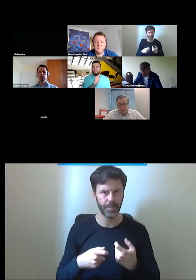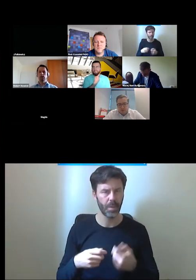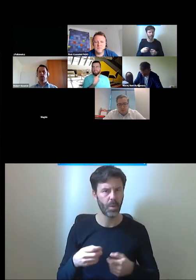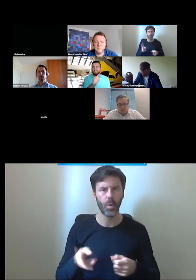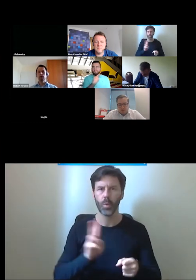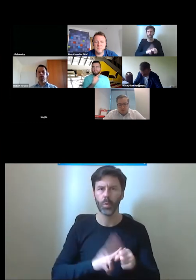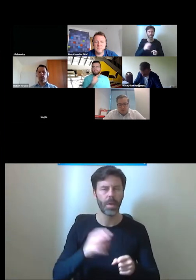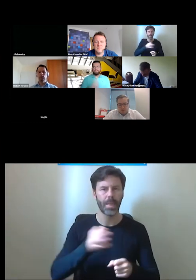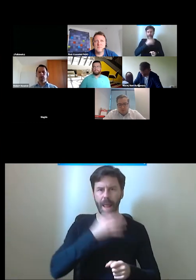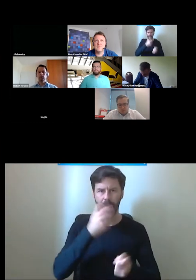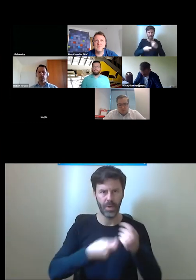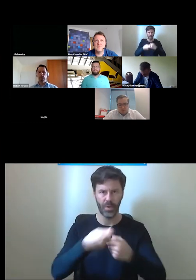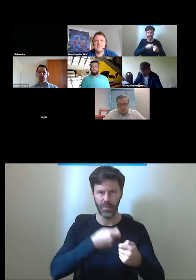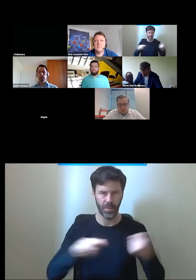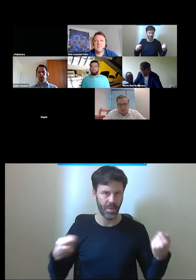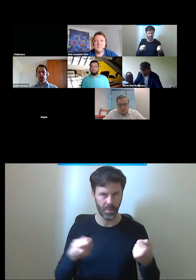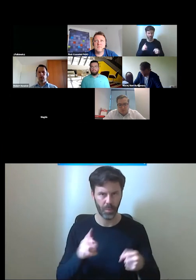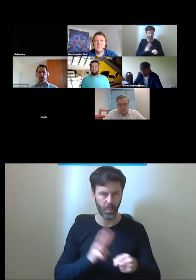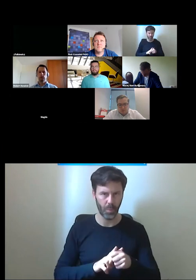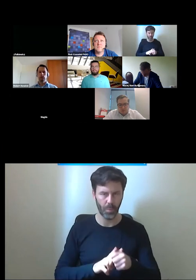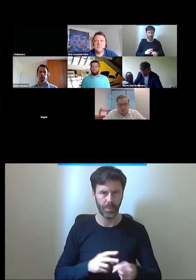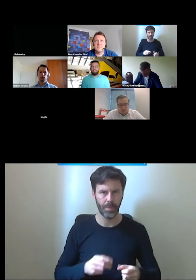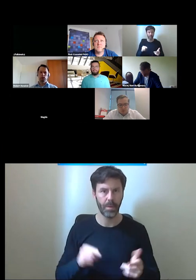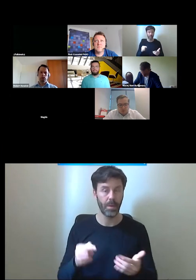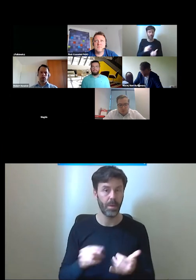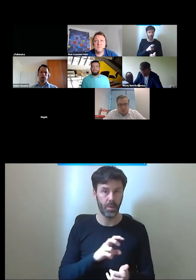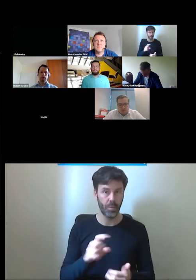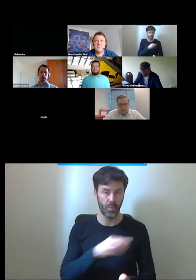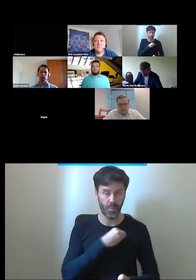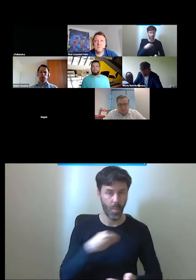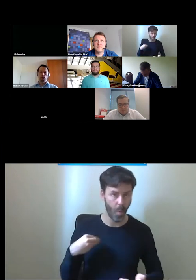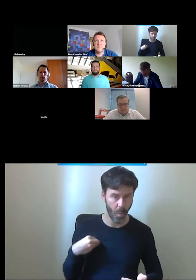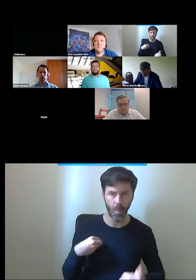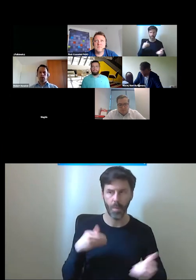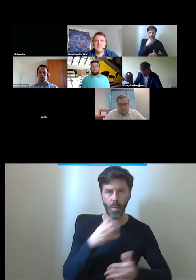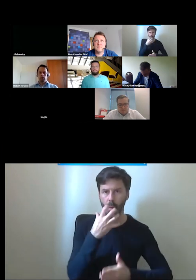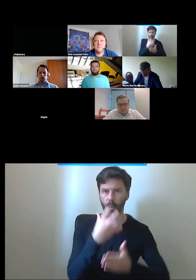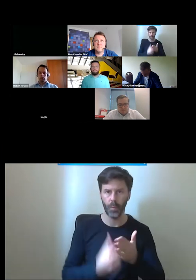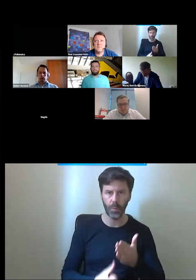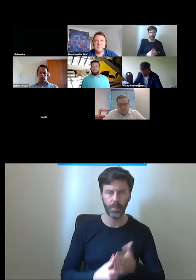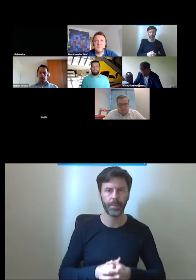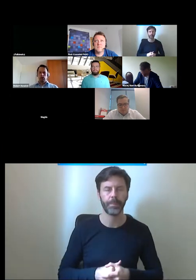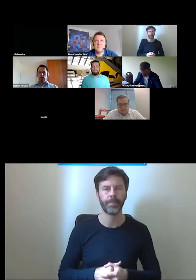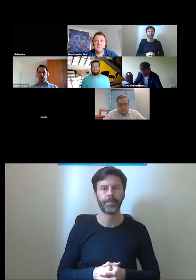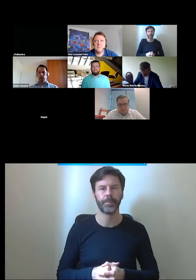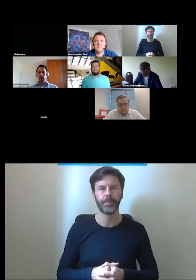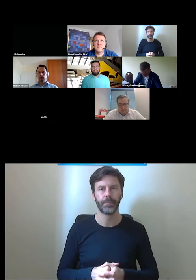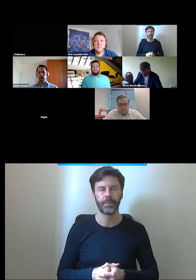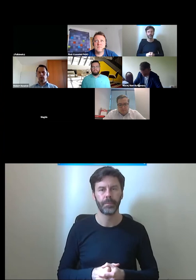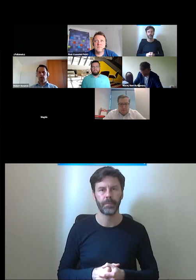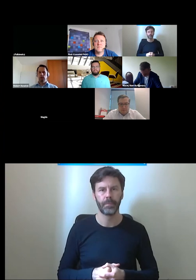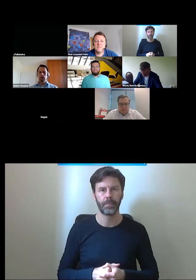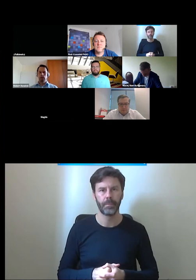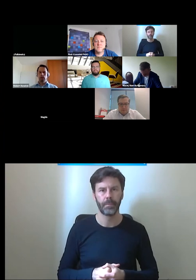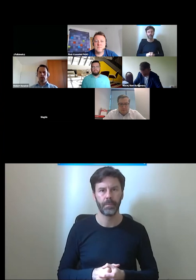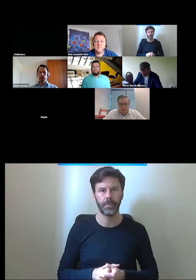myśli w kontekście dansko-dokolejowego one są możliwe do zastoskowania bo bardzo duży problem abstrahując od